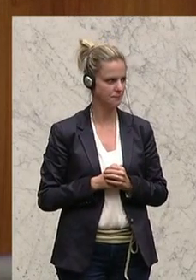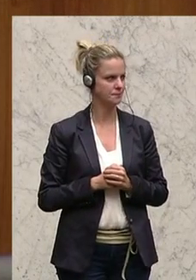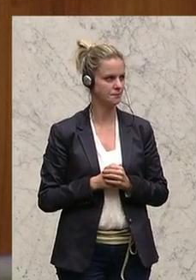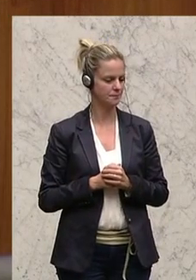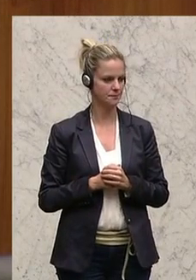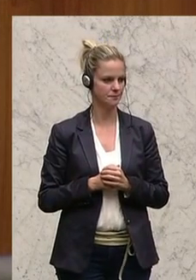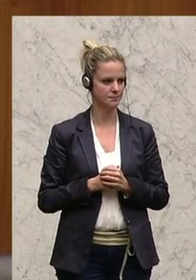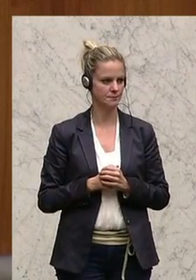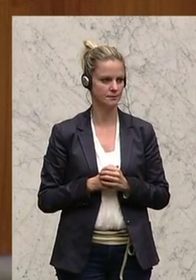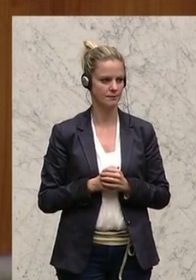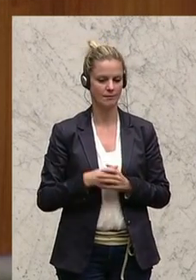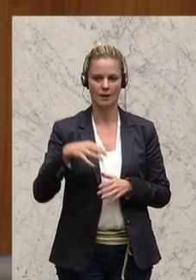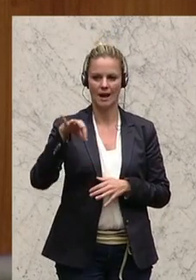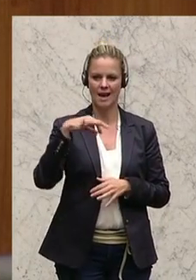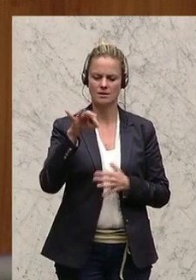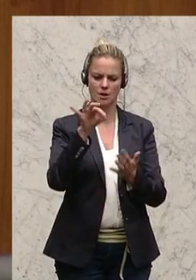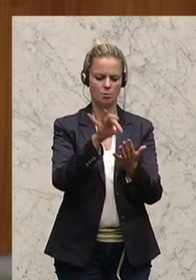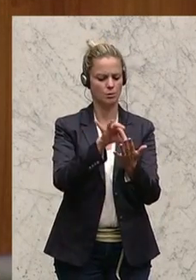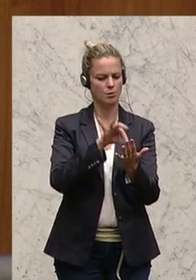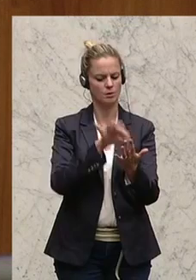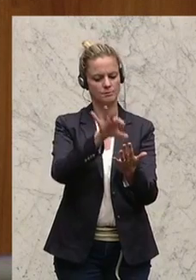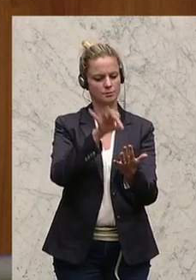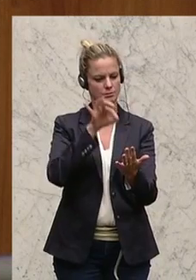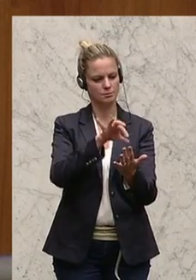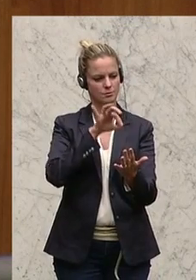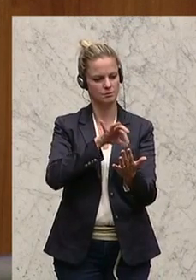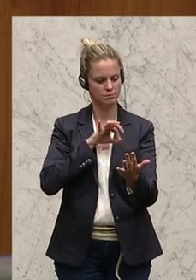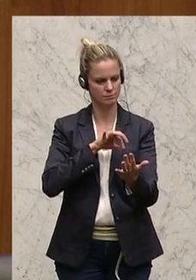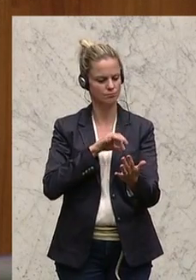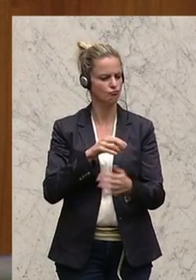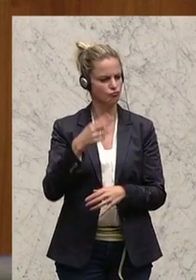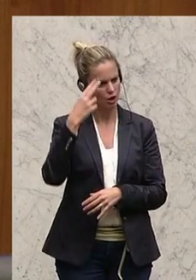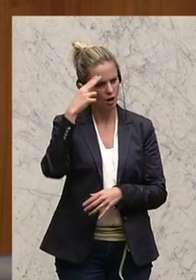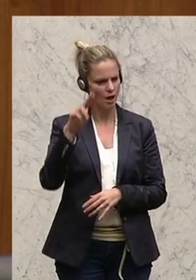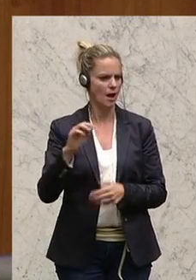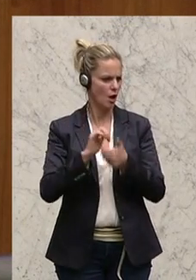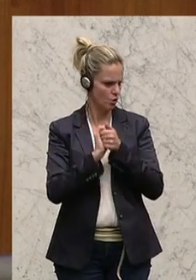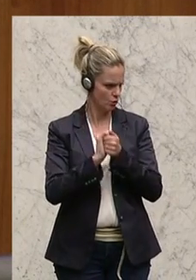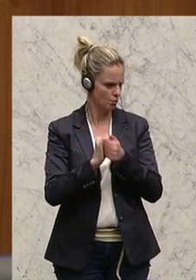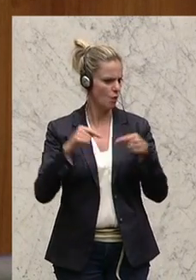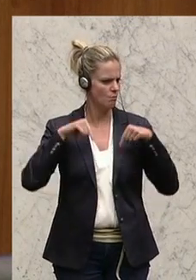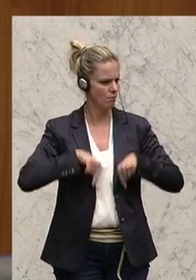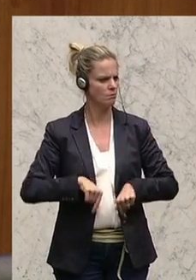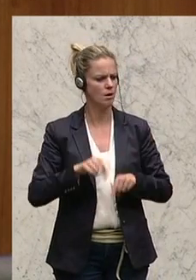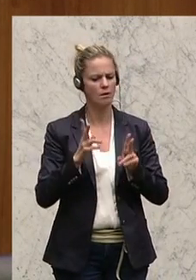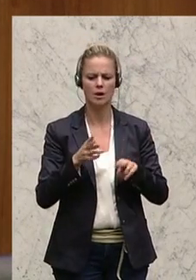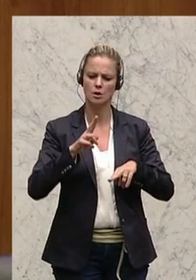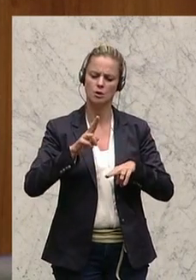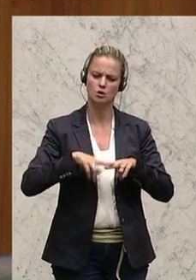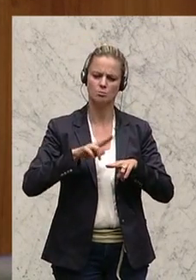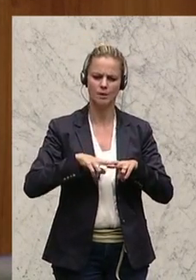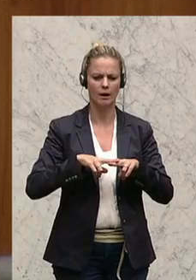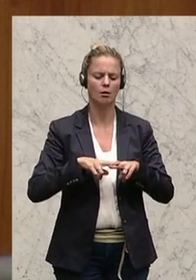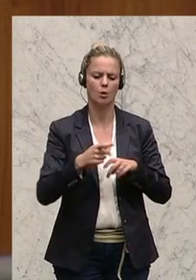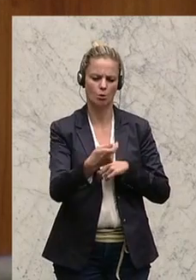Punkte anschaut, Sie können gern, Herr Klubobmann, oder Sie können es gern zu einer Ex-Berichtigung